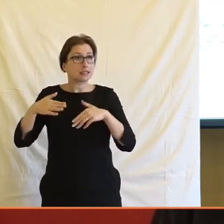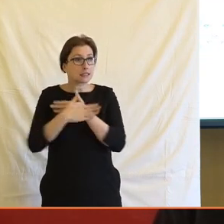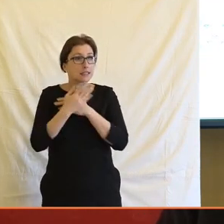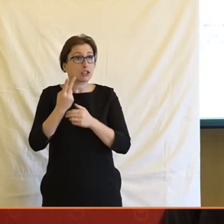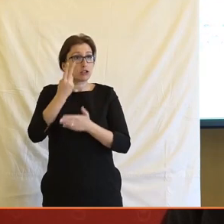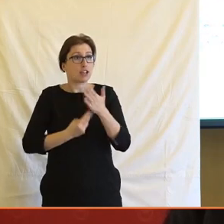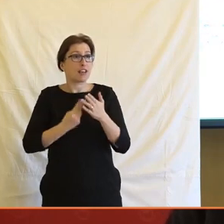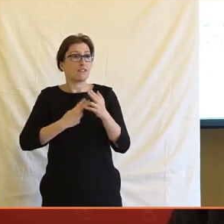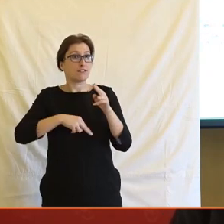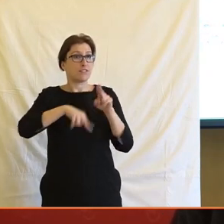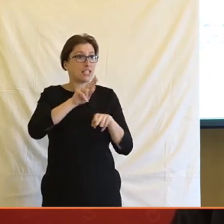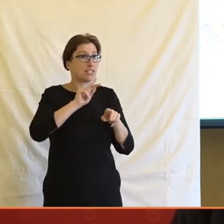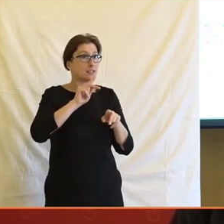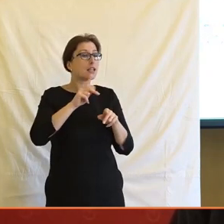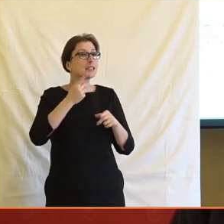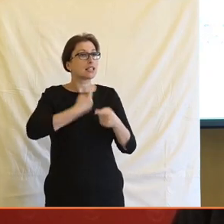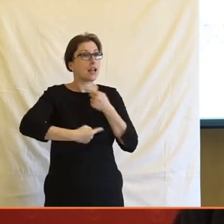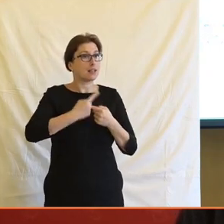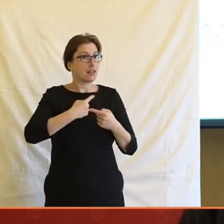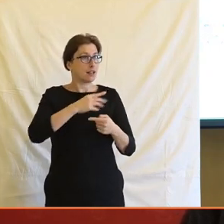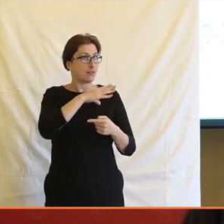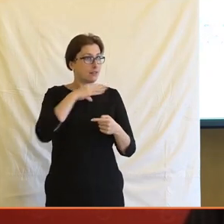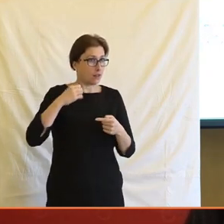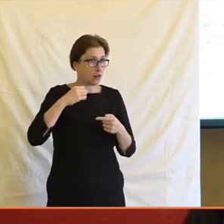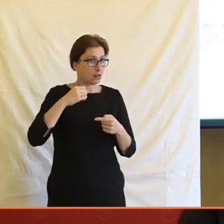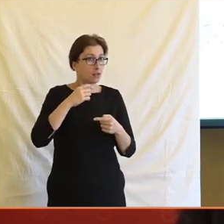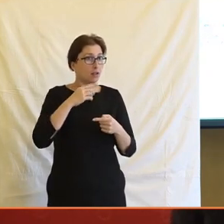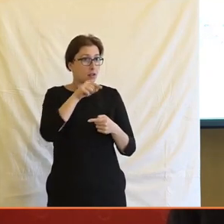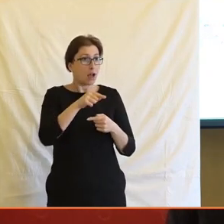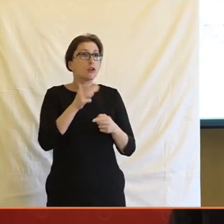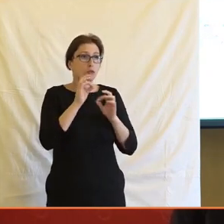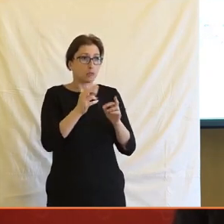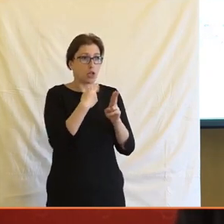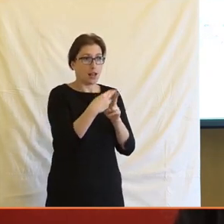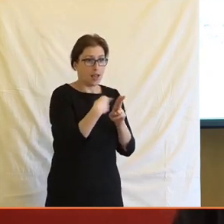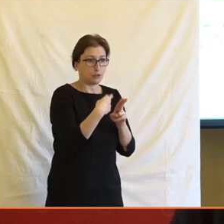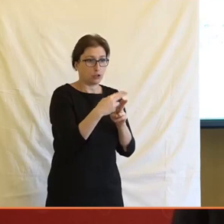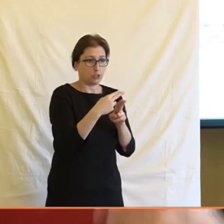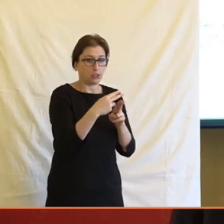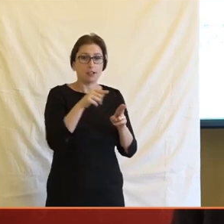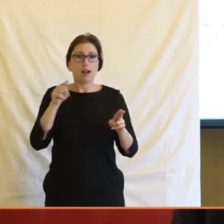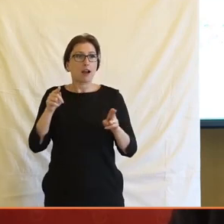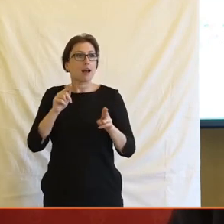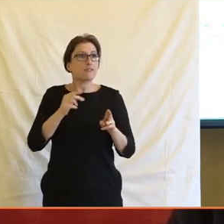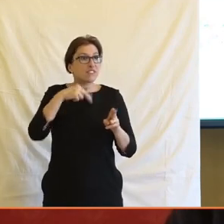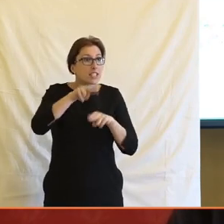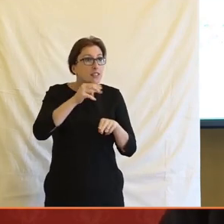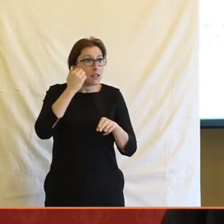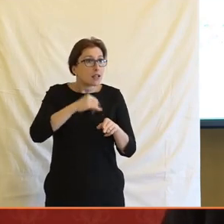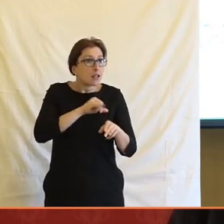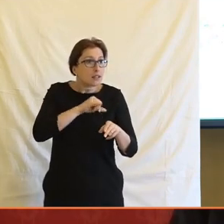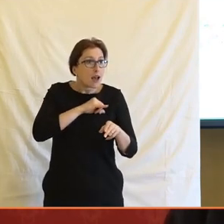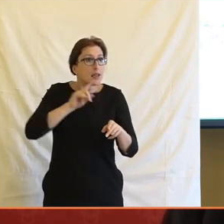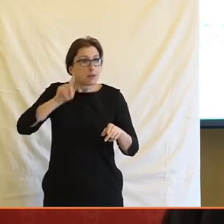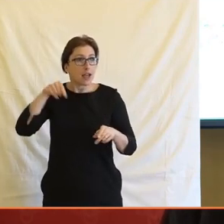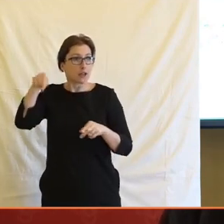čtenost má článek. Zraněný vlk dostal jméno Bubla a dobře se zotavuje. Ale ilustruje to